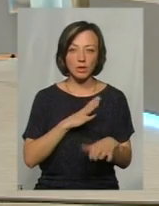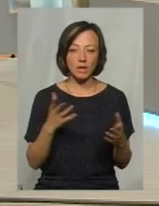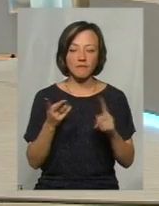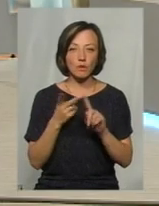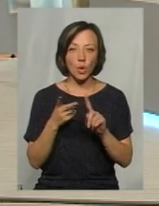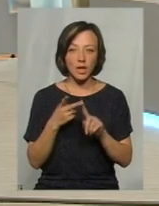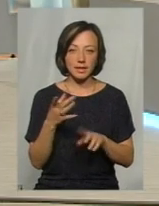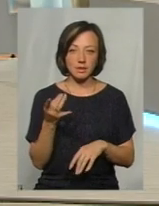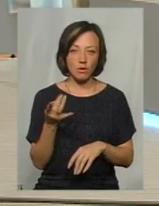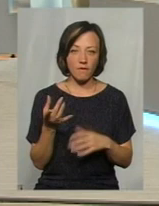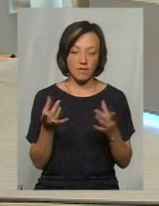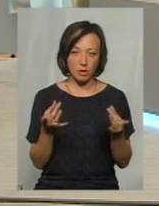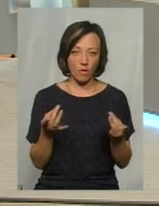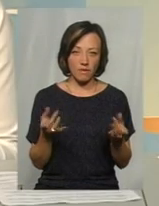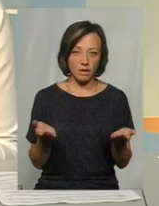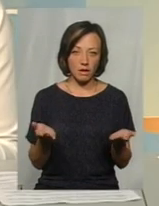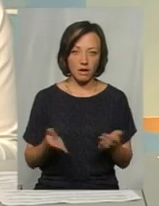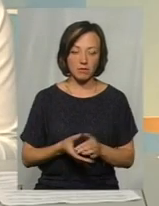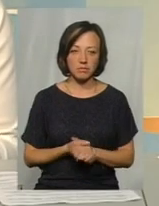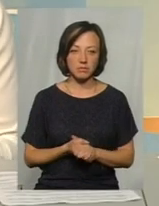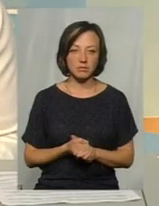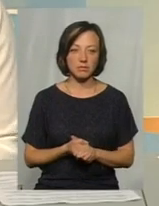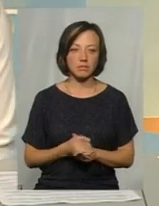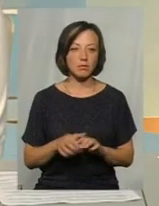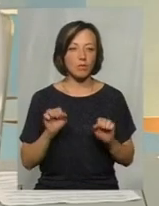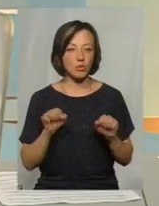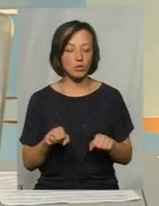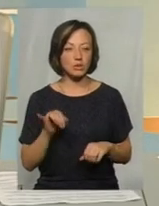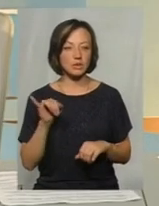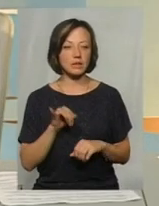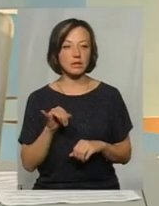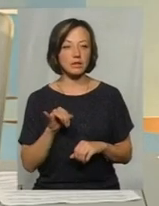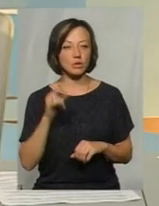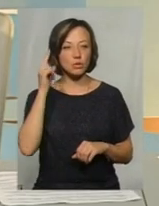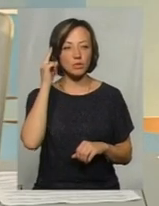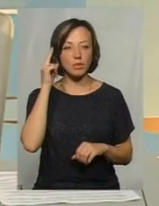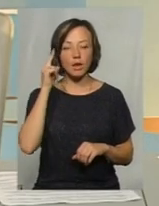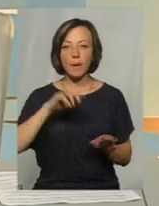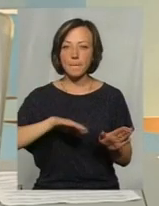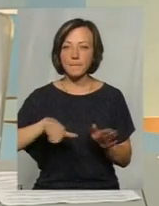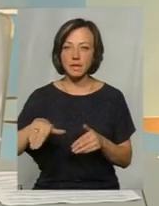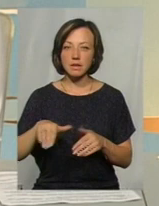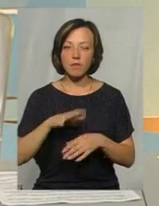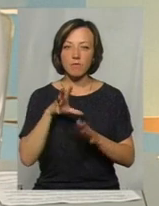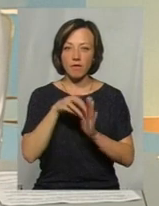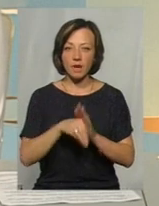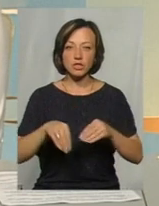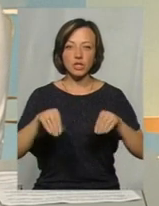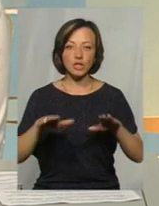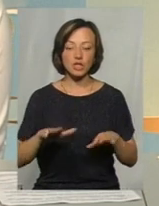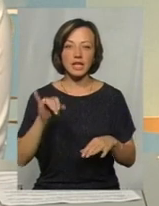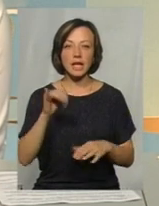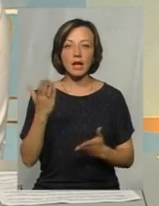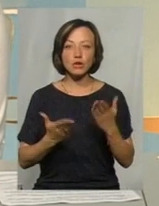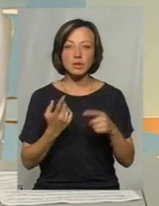вторинна сировіна. Можна, я думаю, після впровадження рішення. І